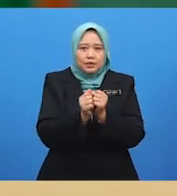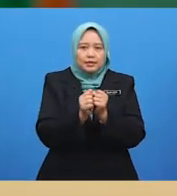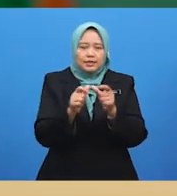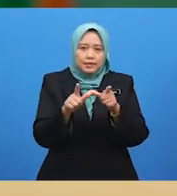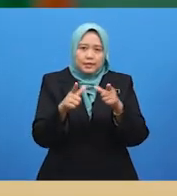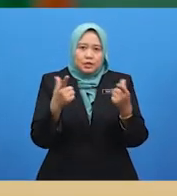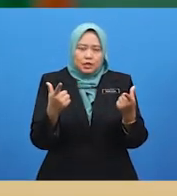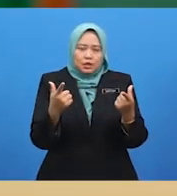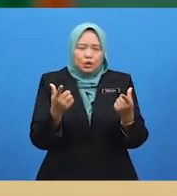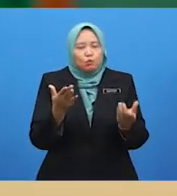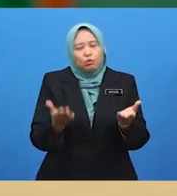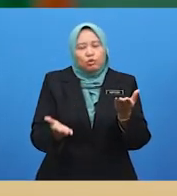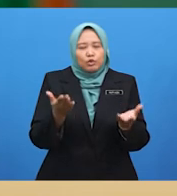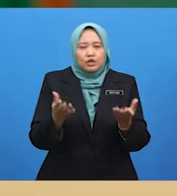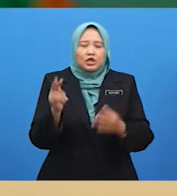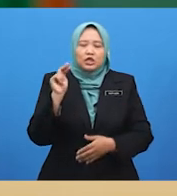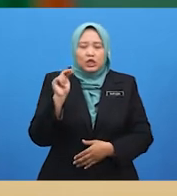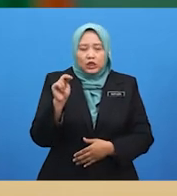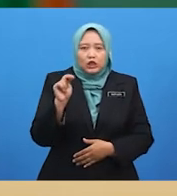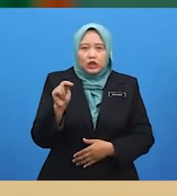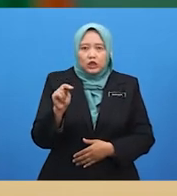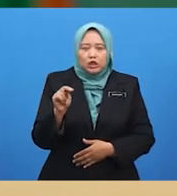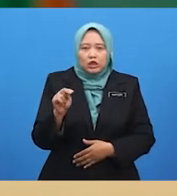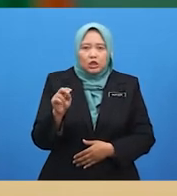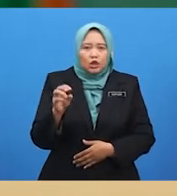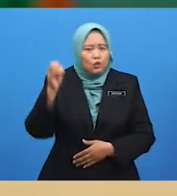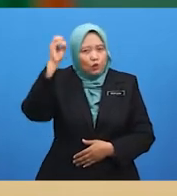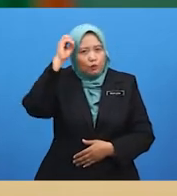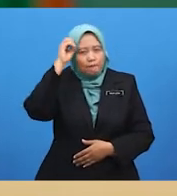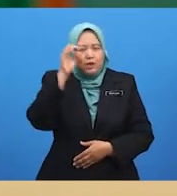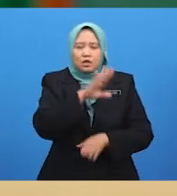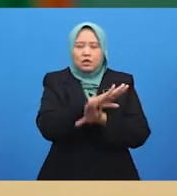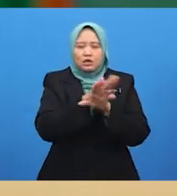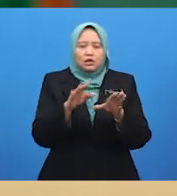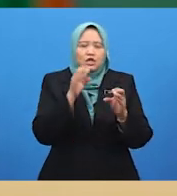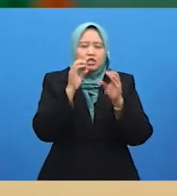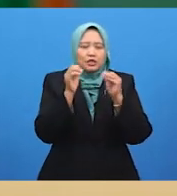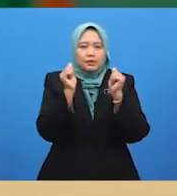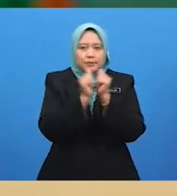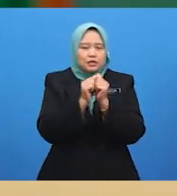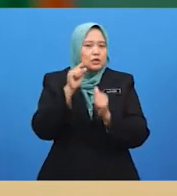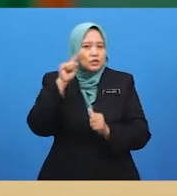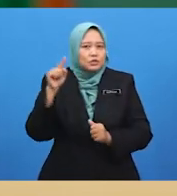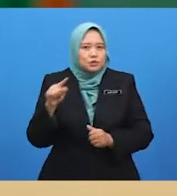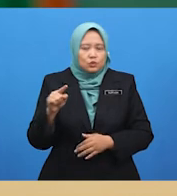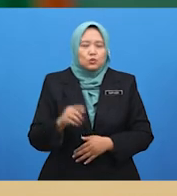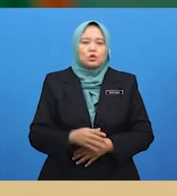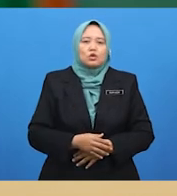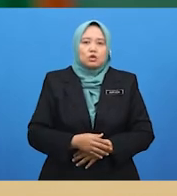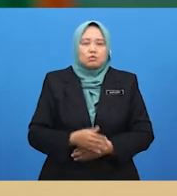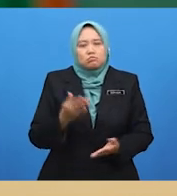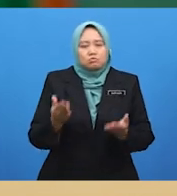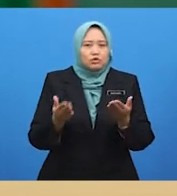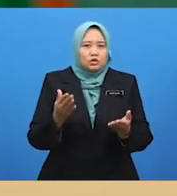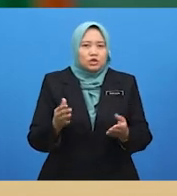Omar akan tidak bercakap lagi dengan Zul. Hubungan mereka akan menjadi tidak begitu rapat selepas